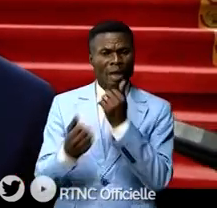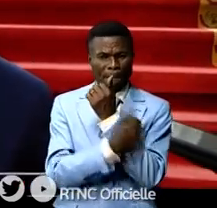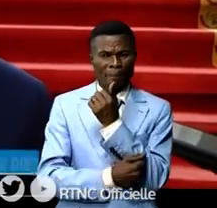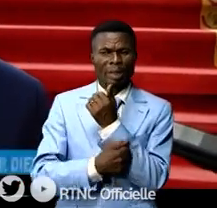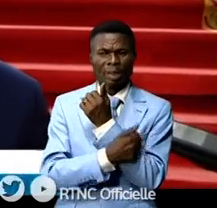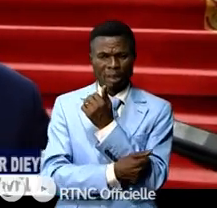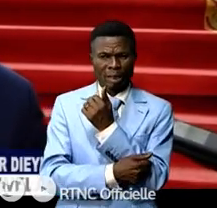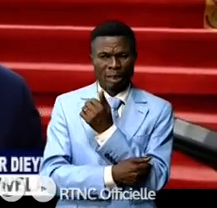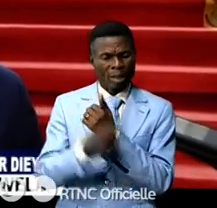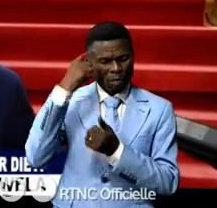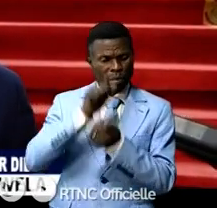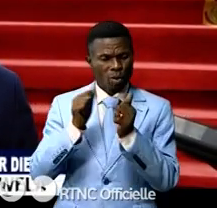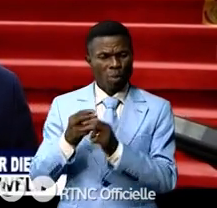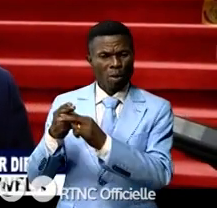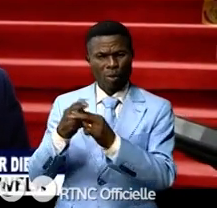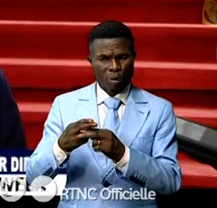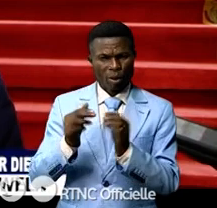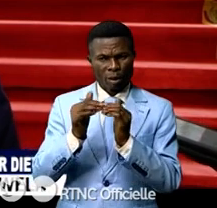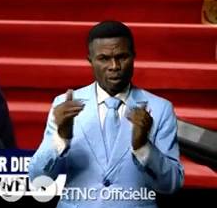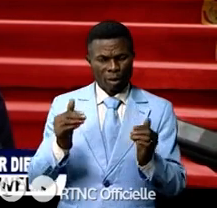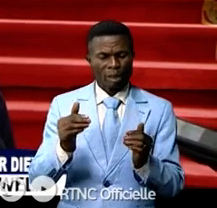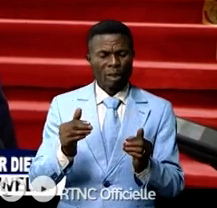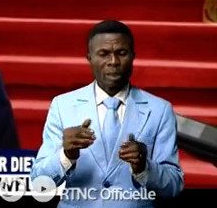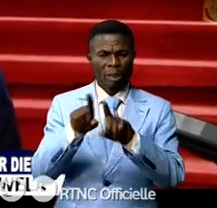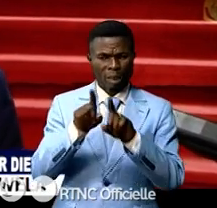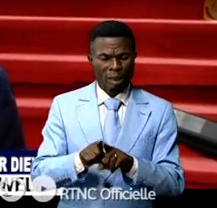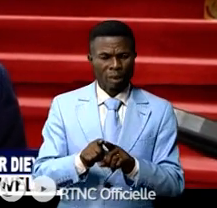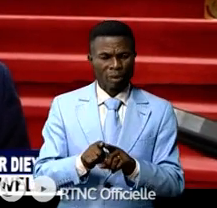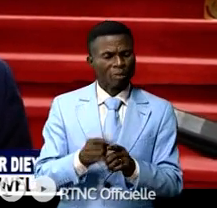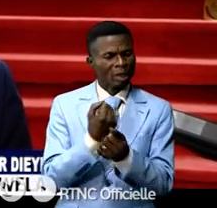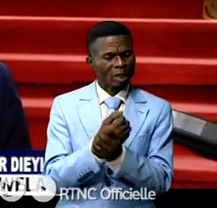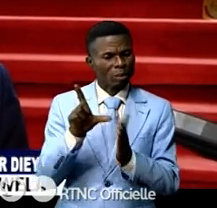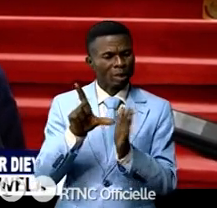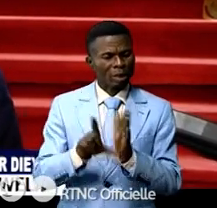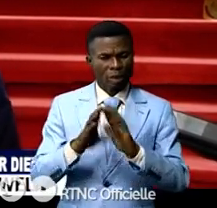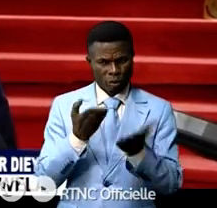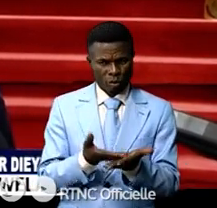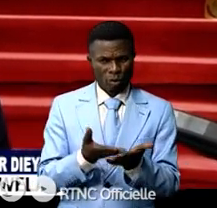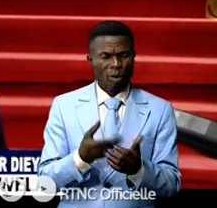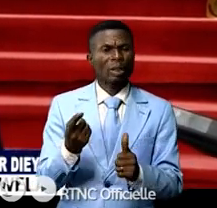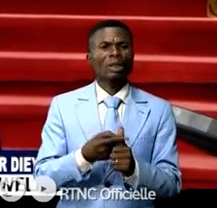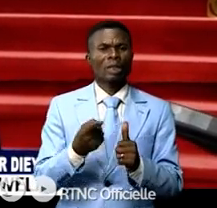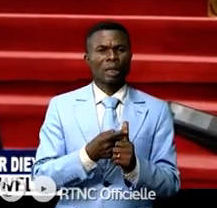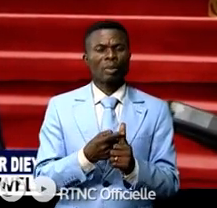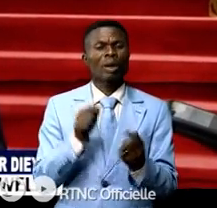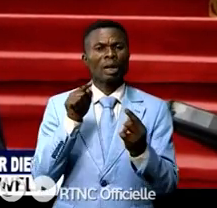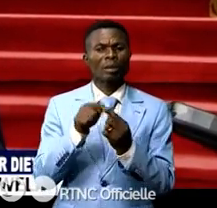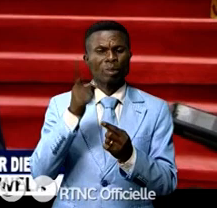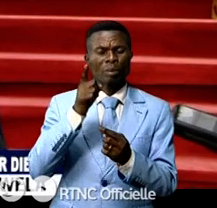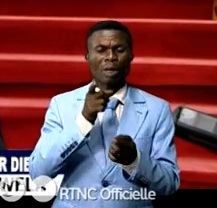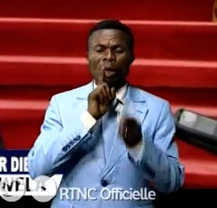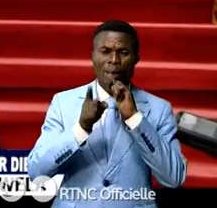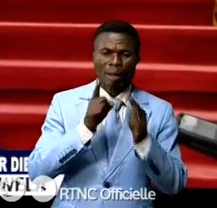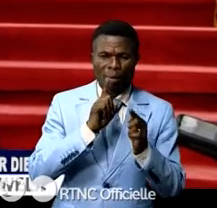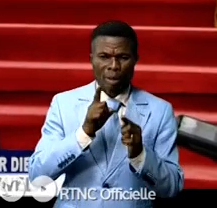pour des raisons de sécurité, pour des raisons de souveraineté, on puisse regarder toutes ces questions. Mais justement, ça fait l'objet des échanges